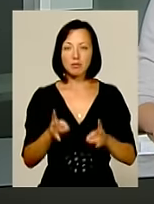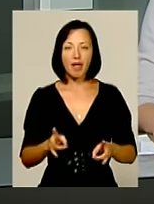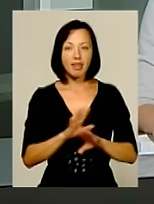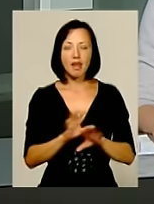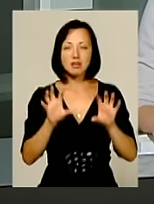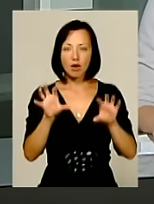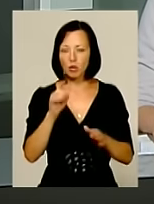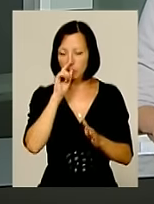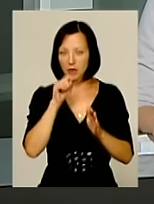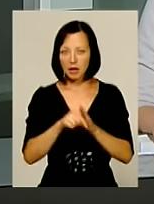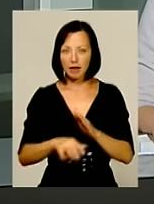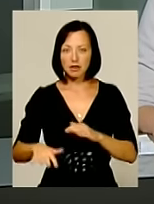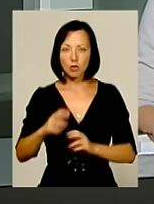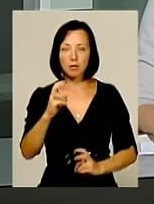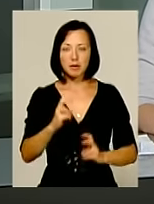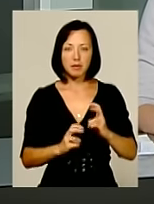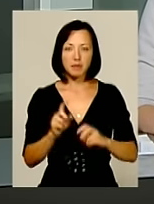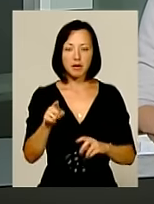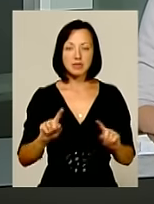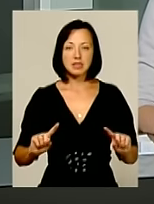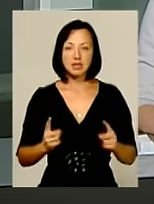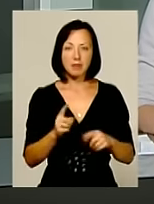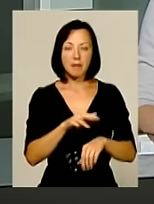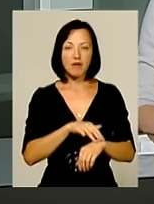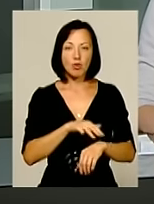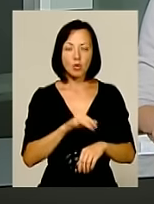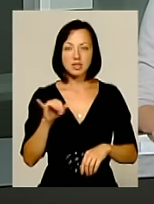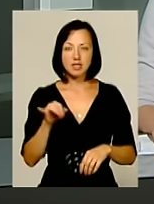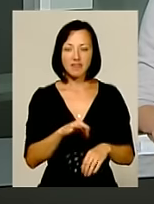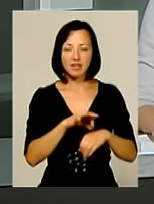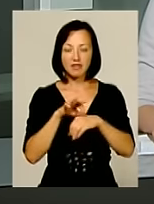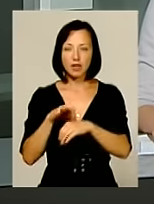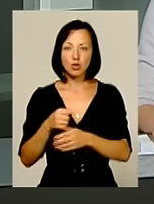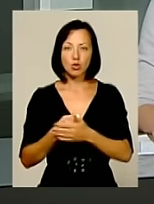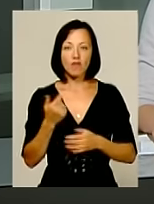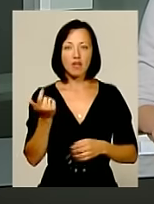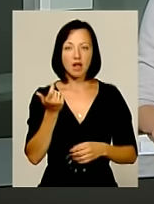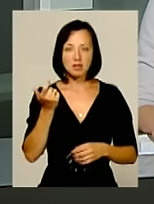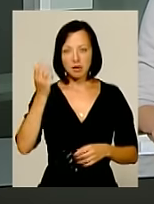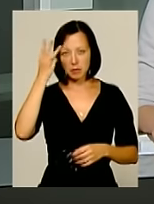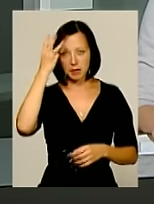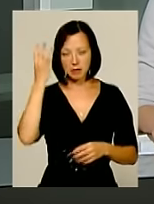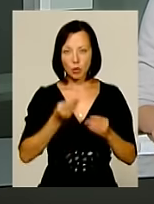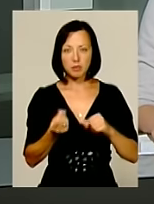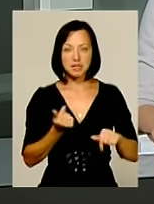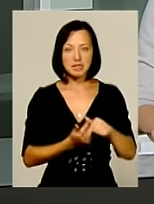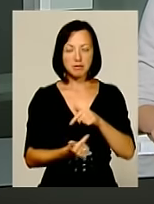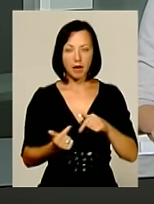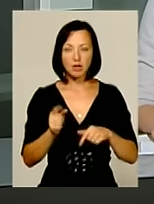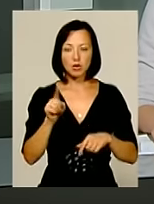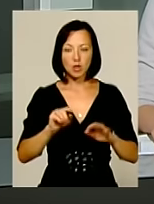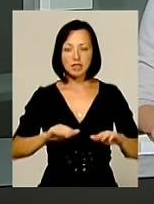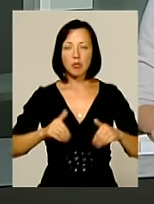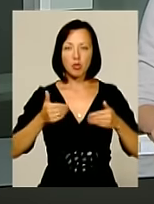проник на територію підприємства. Там його затримали правоохоронці і відвели до власника – хмельницького бізнесмена. Той